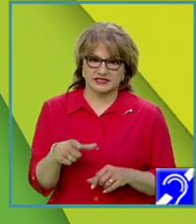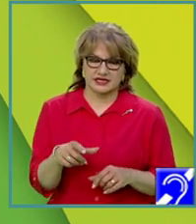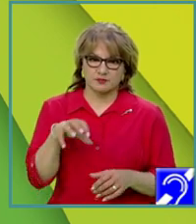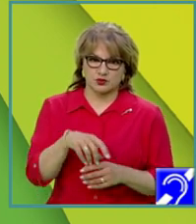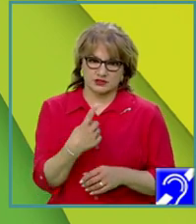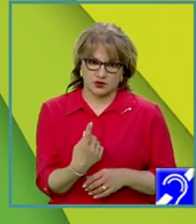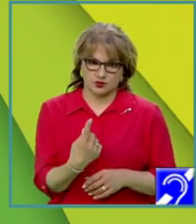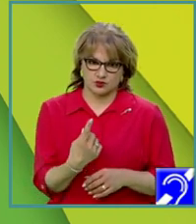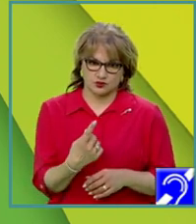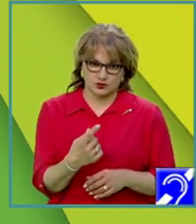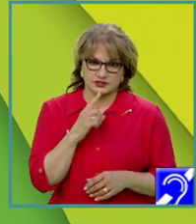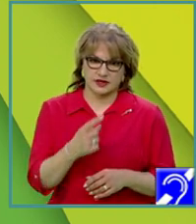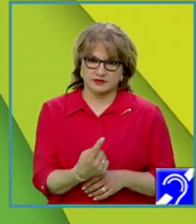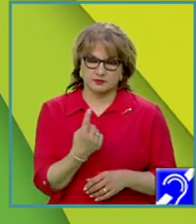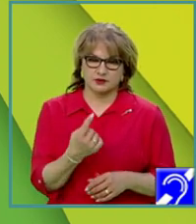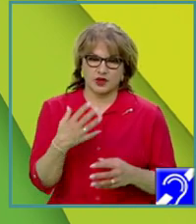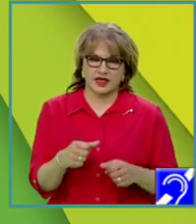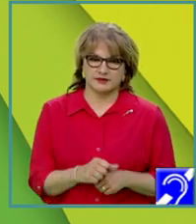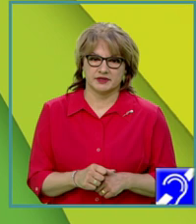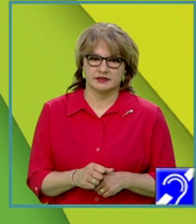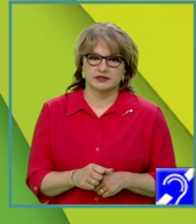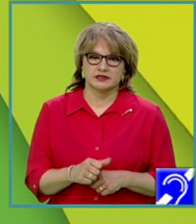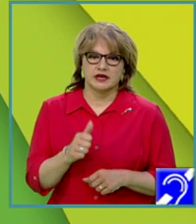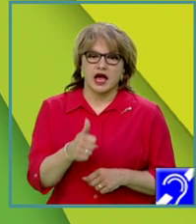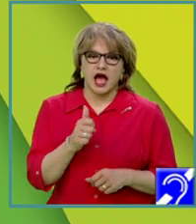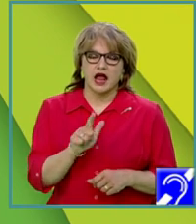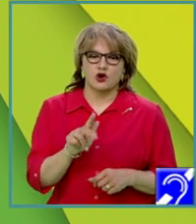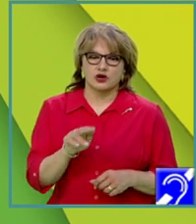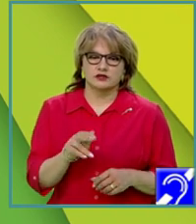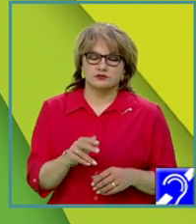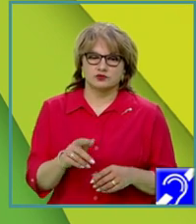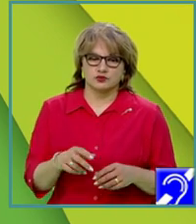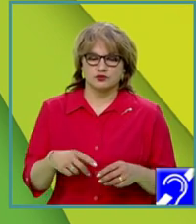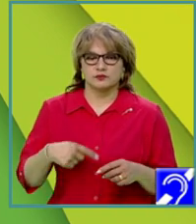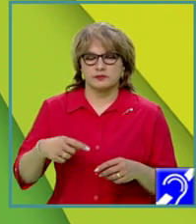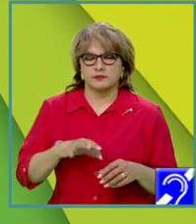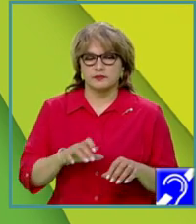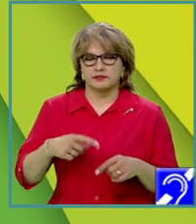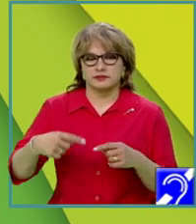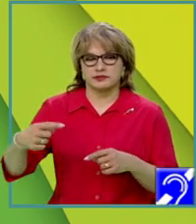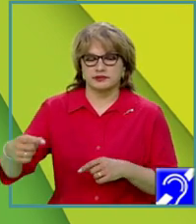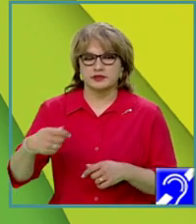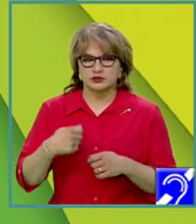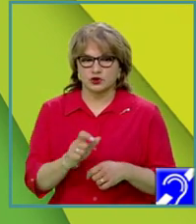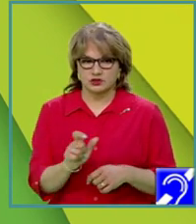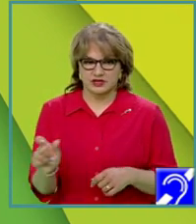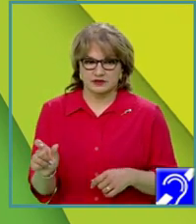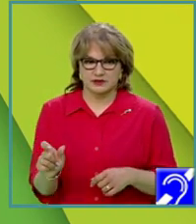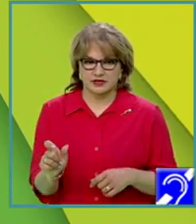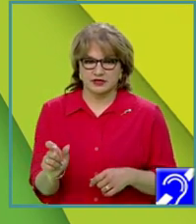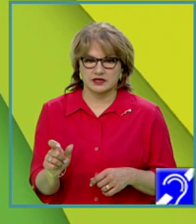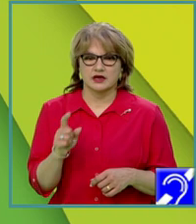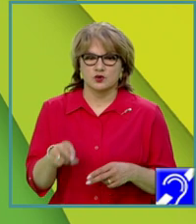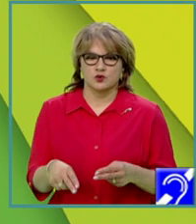adică poziția primului element. Algoritmul parcurge toți termenii șirului cu